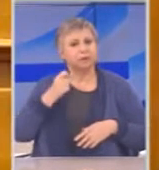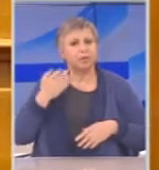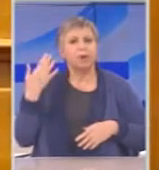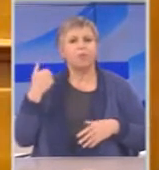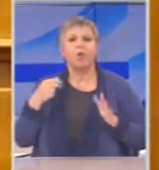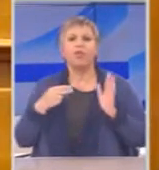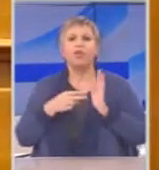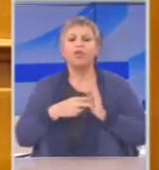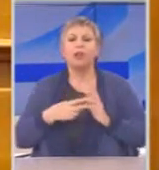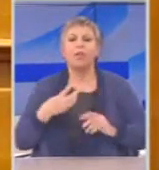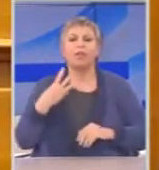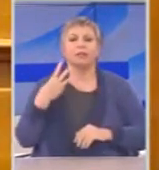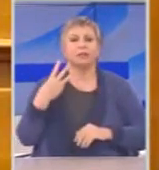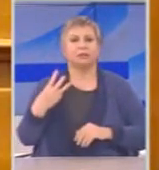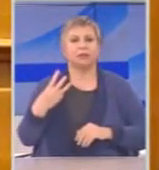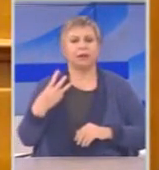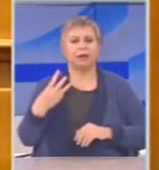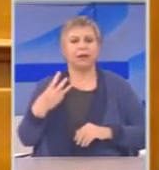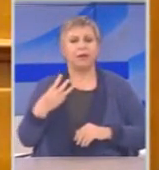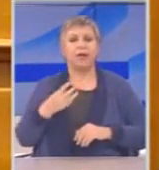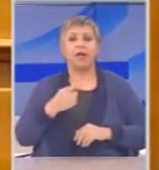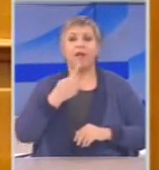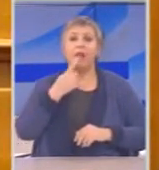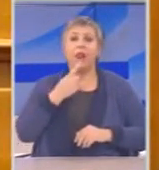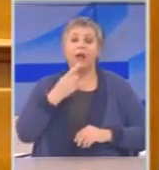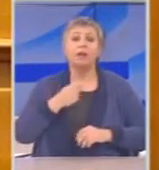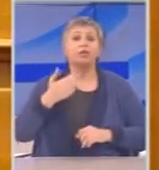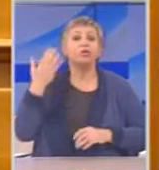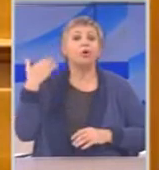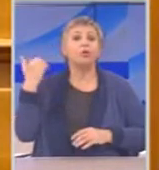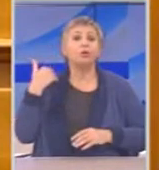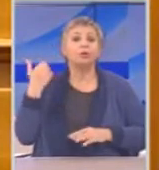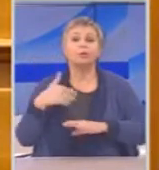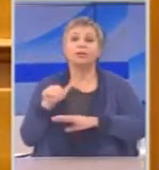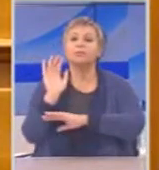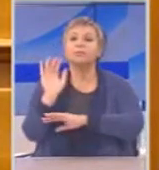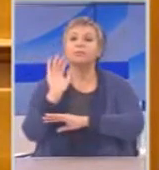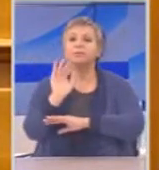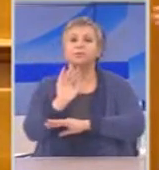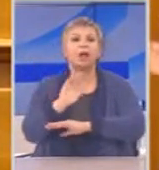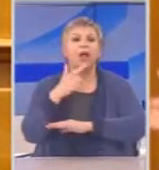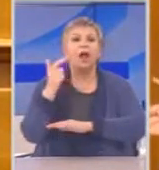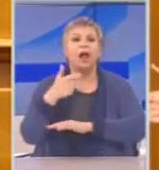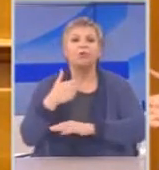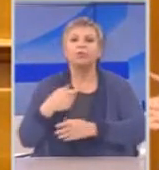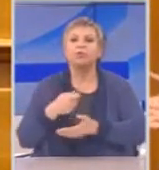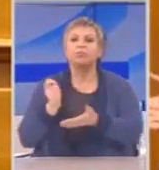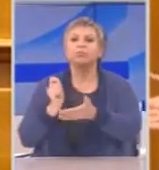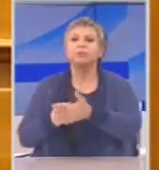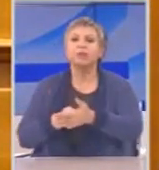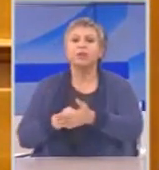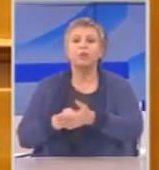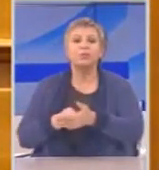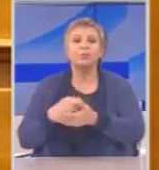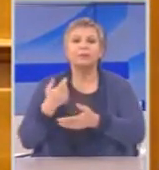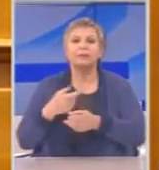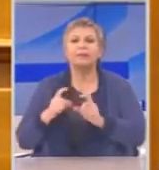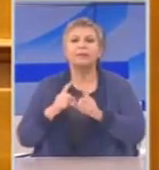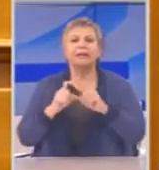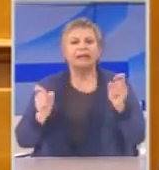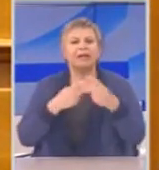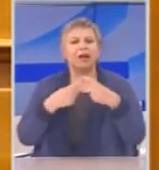δεν θα λέω το γεγονός ότι λες το 2003 έγιναν παραγγελίες 5,5 δισεκατομμυρίων. Δεν αποδεικνύει τίποτα. Από μόνο του.